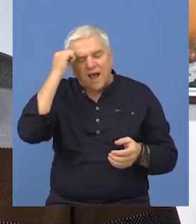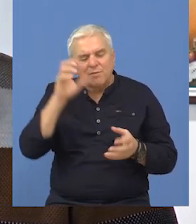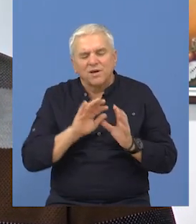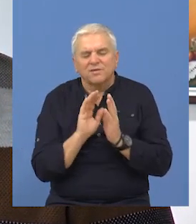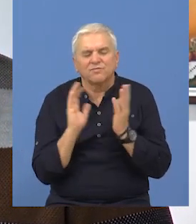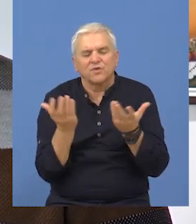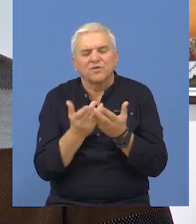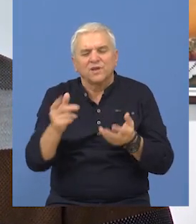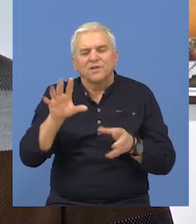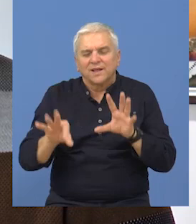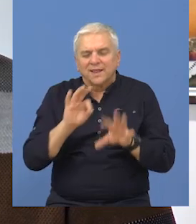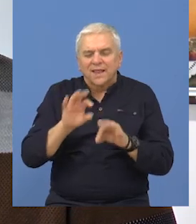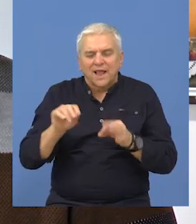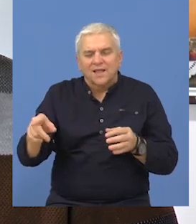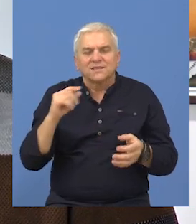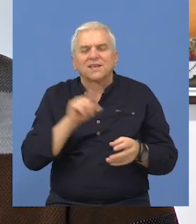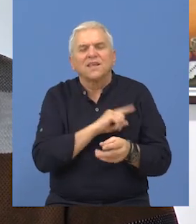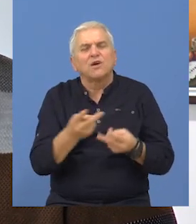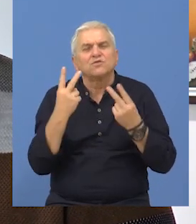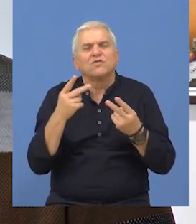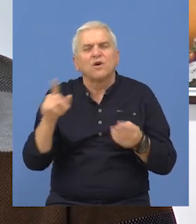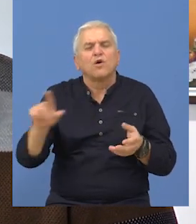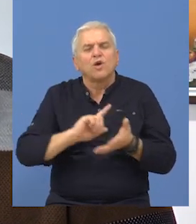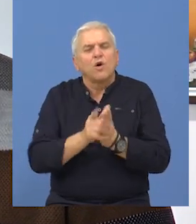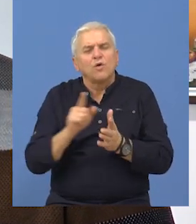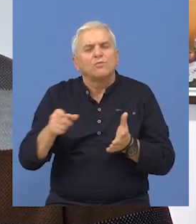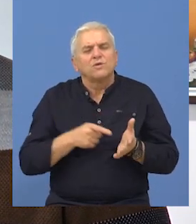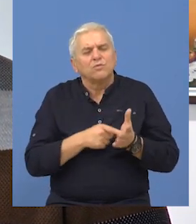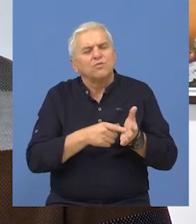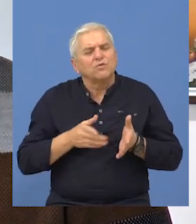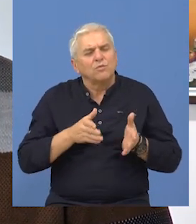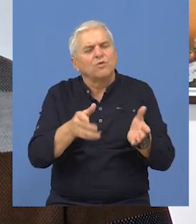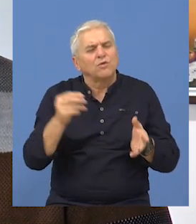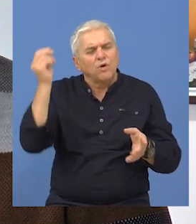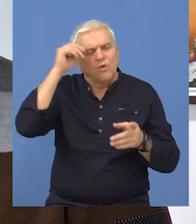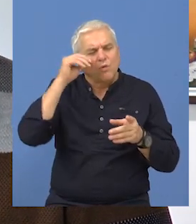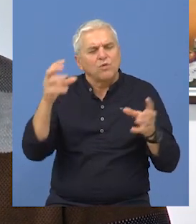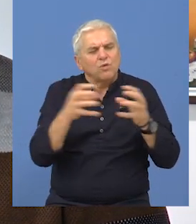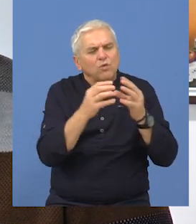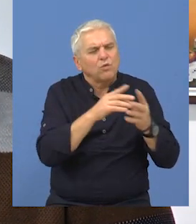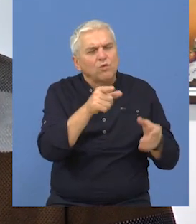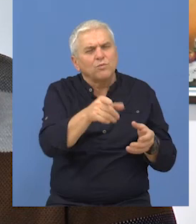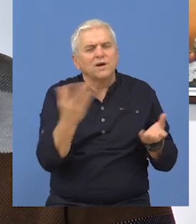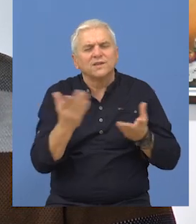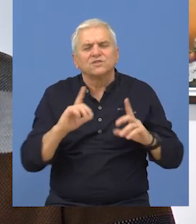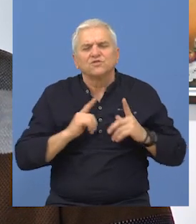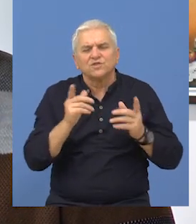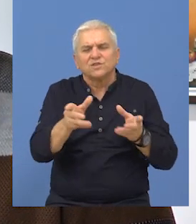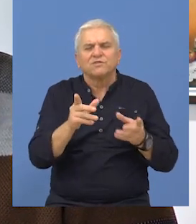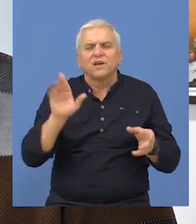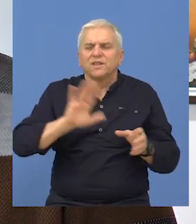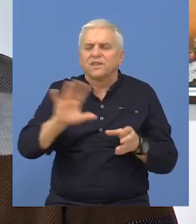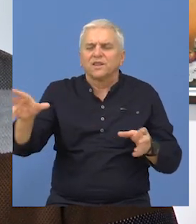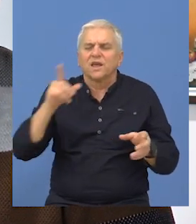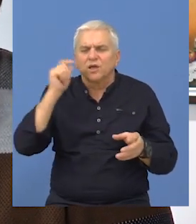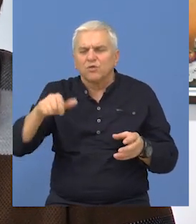keramičkih posuda, znači ti nalazi su nam veoma važni zato što nas oni upućuju na kulturološku pripadnost žitelja, žitelja, znači